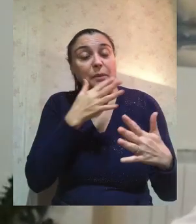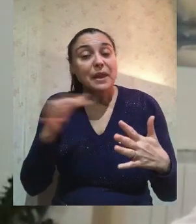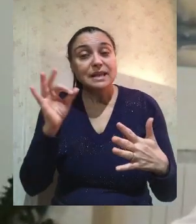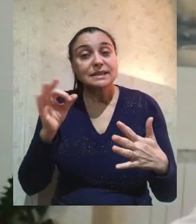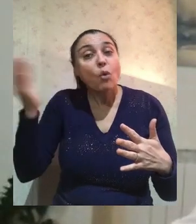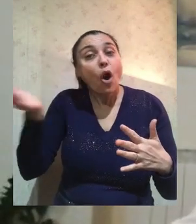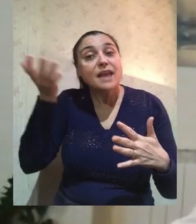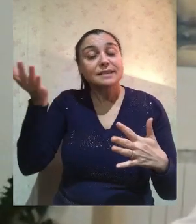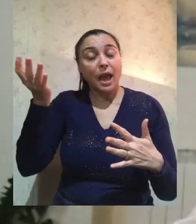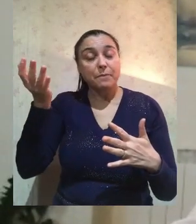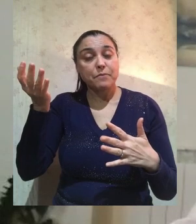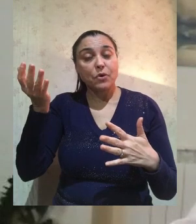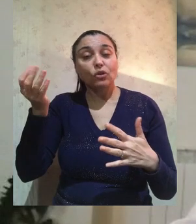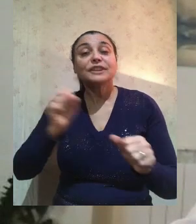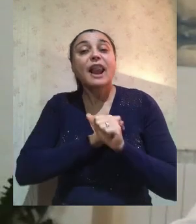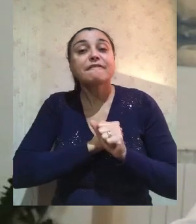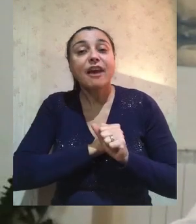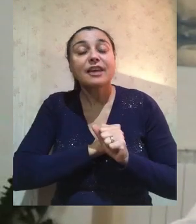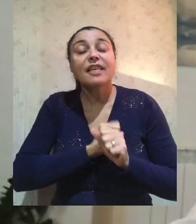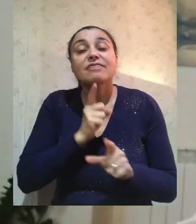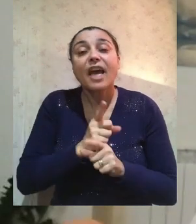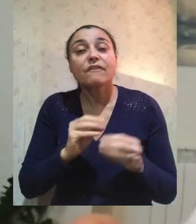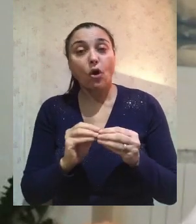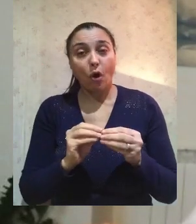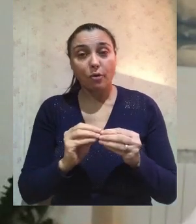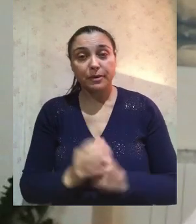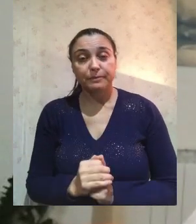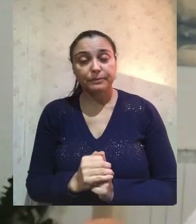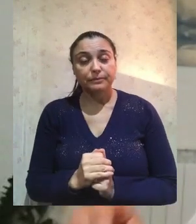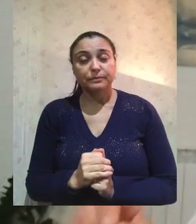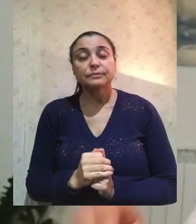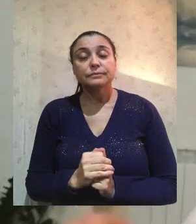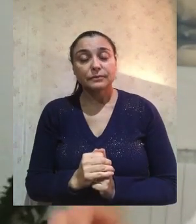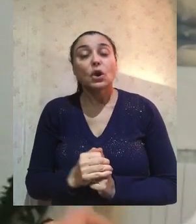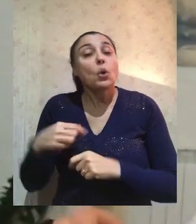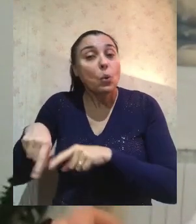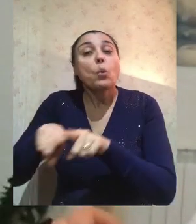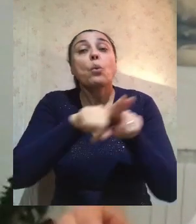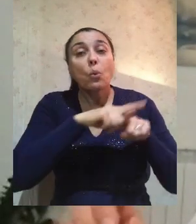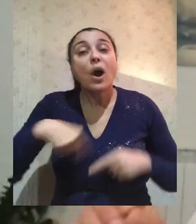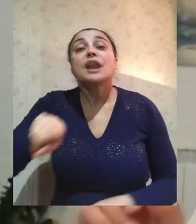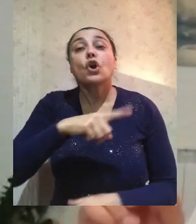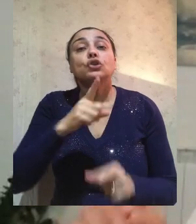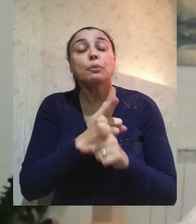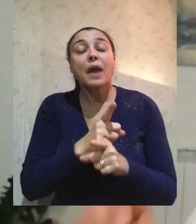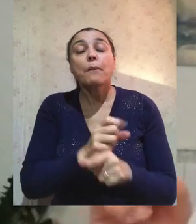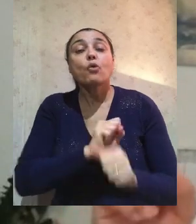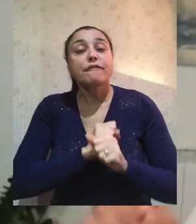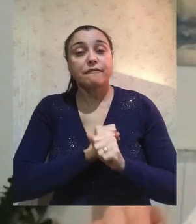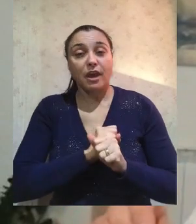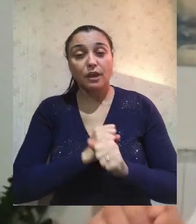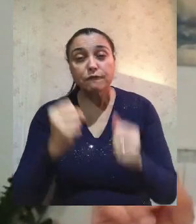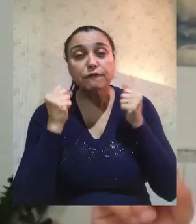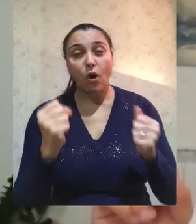di come la fede dovrebbe essere, anche per noi fratelli, una fede